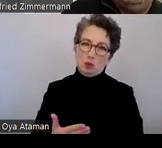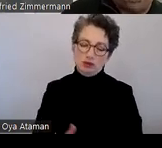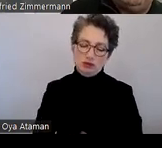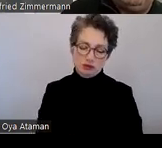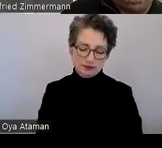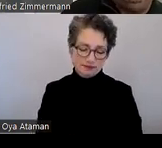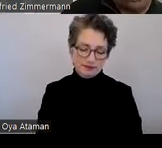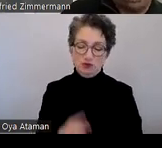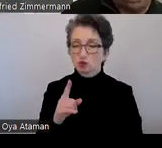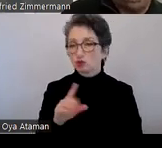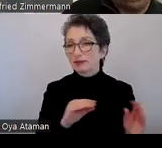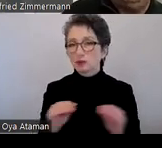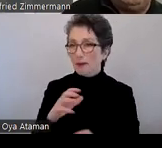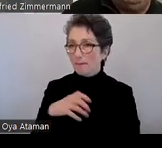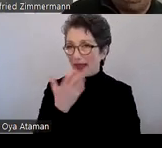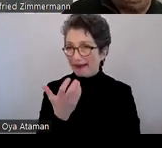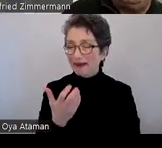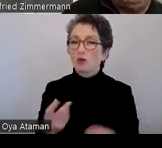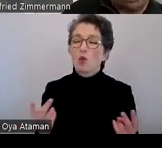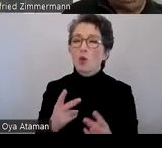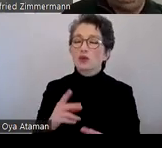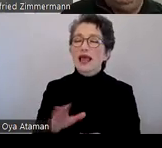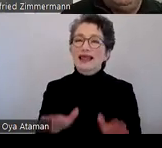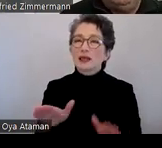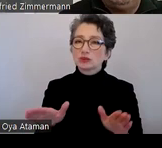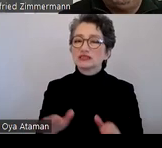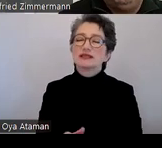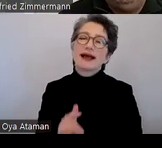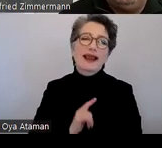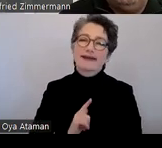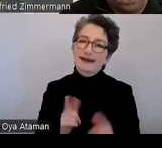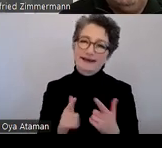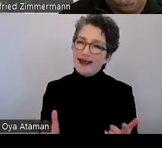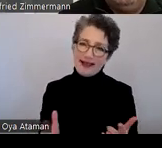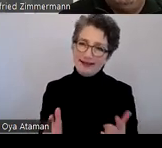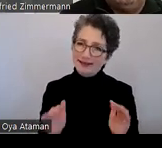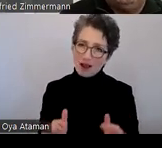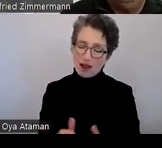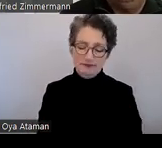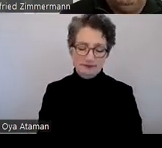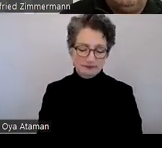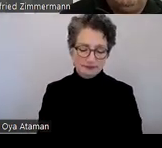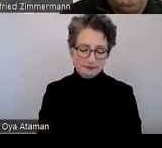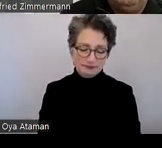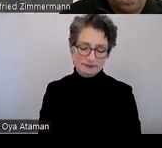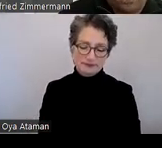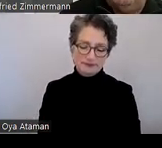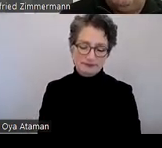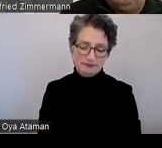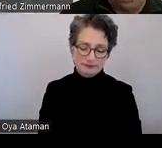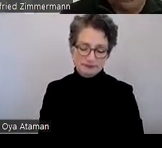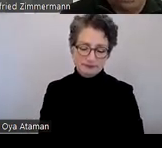Mac-User ist oder Linux, leider gibt es keine Version. Also dieses Tool